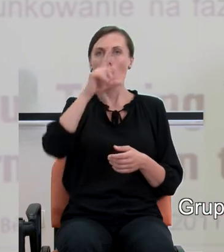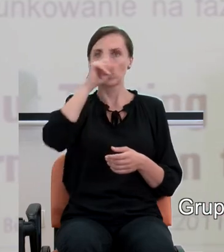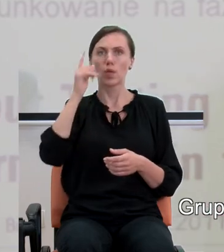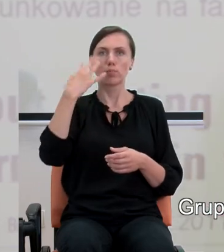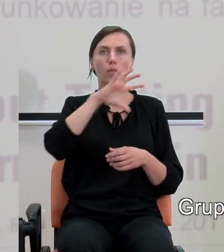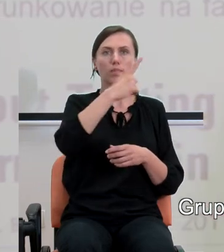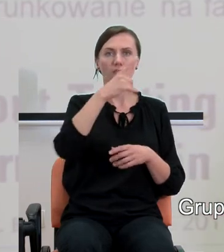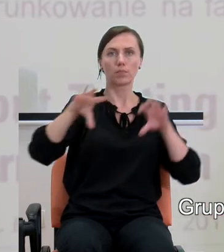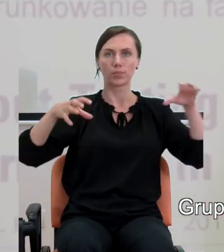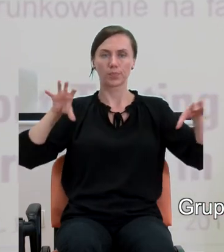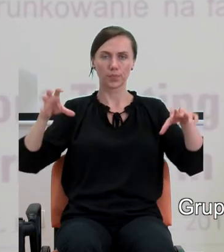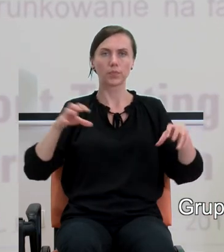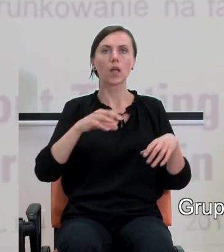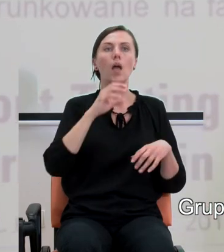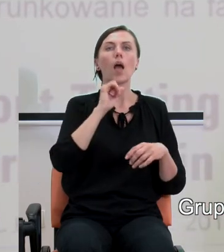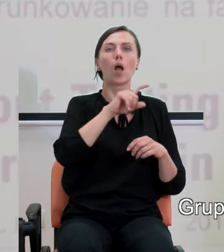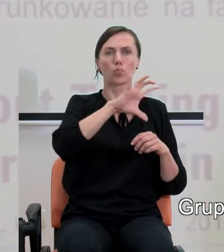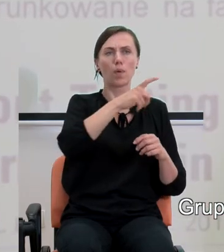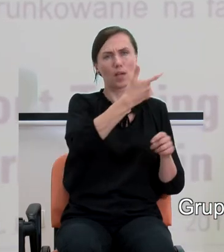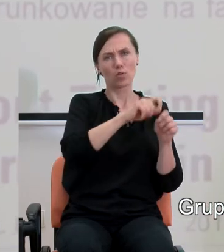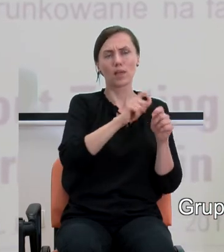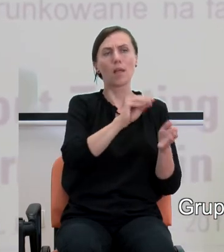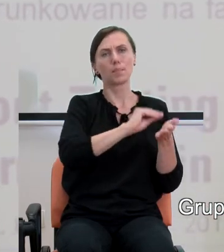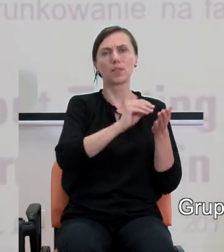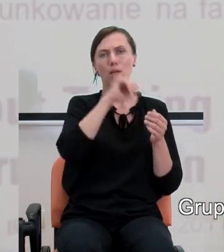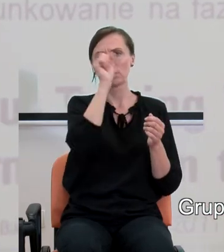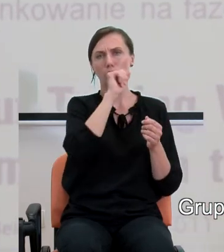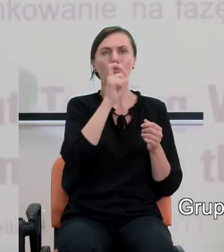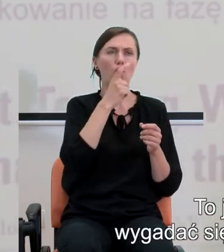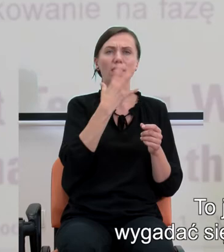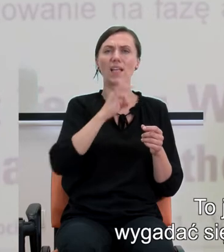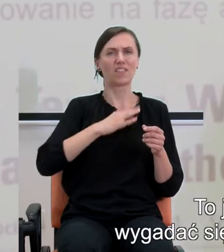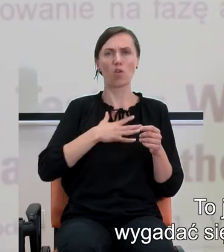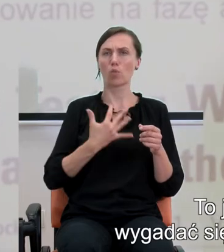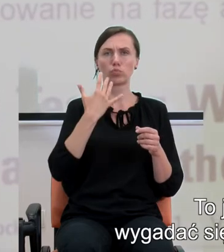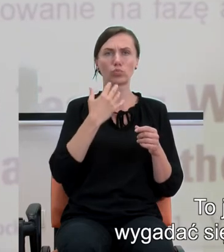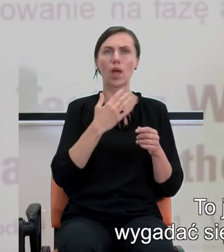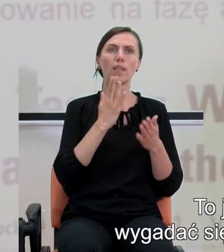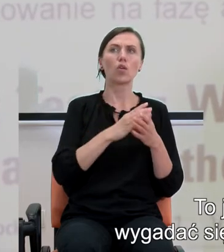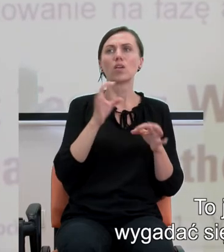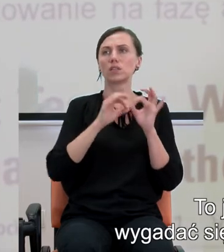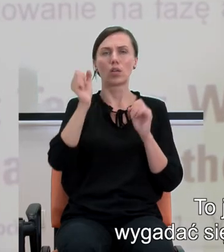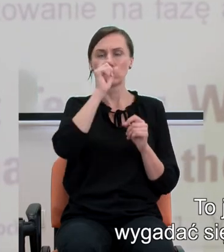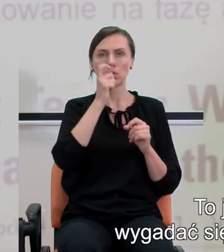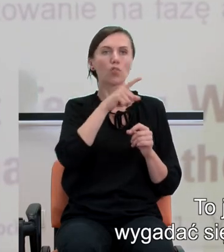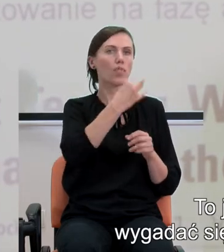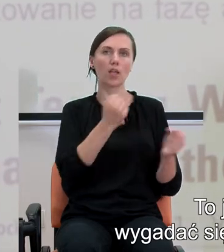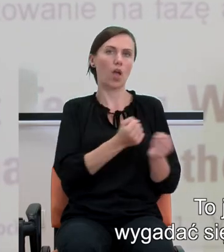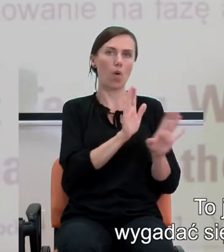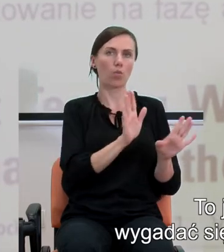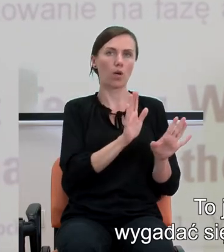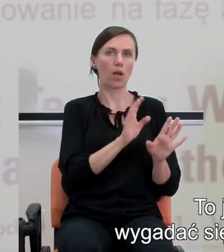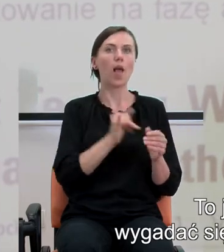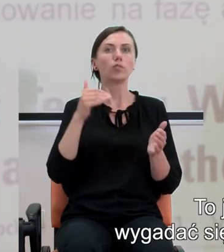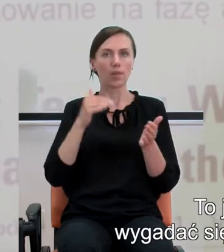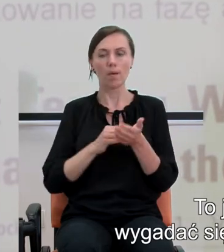Grupa kontrolna opisywała nie swoje uczucia, tylko jakąś historyjkę po prostu. To już nie działało. Trzeba, no mówiąc krótko,